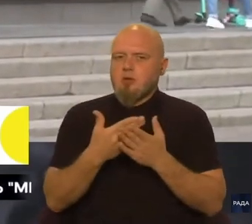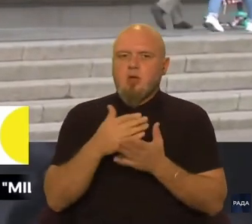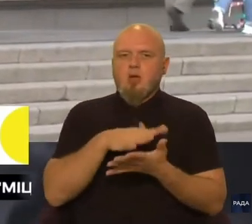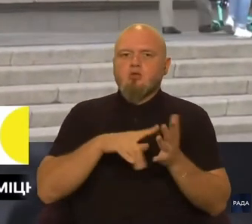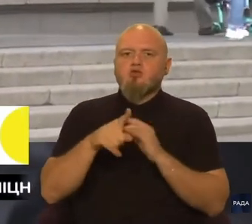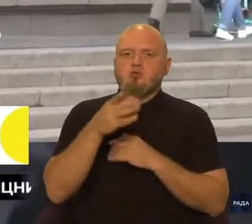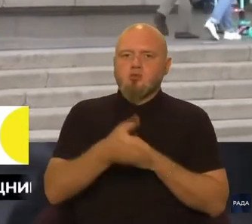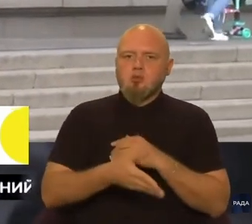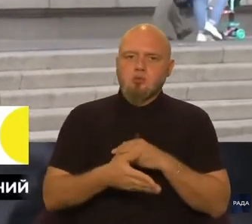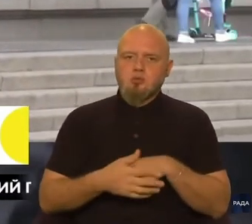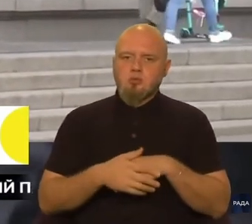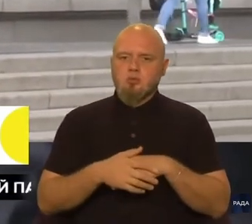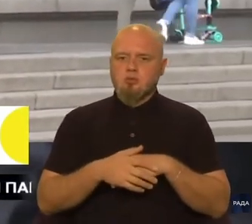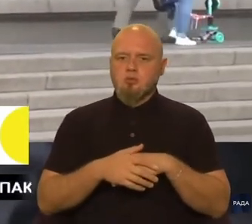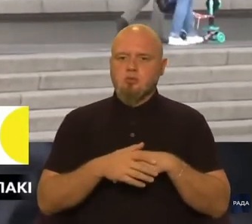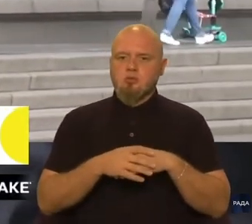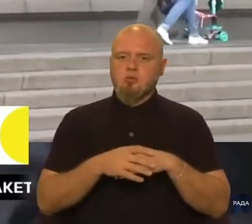буде?